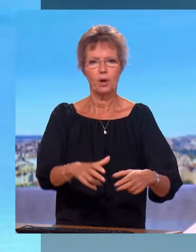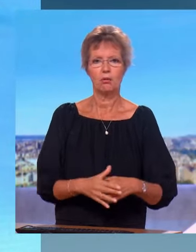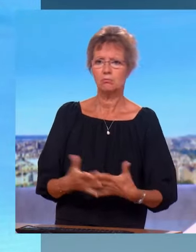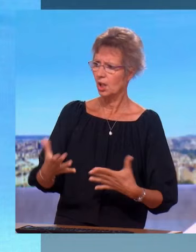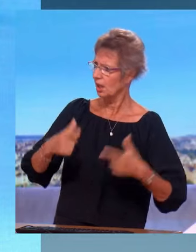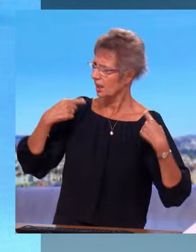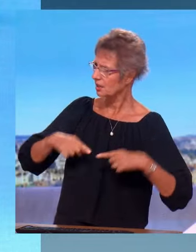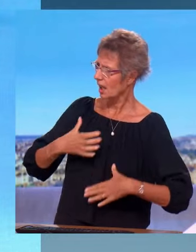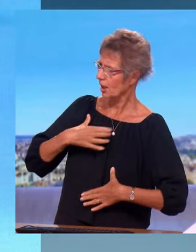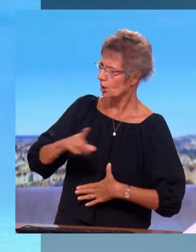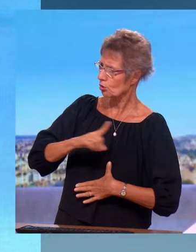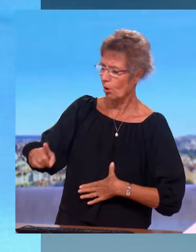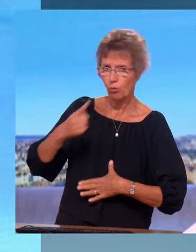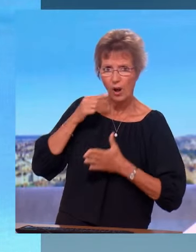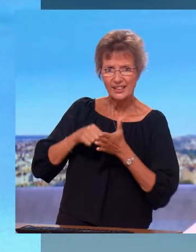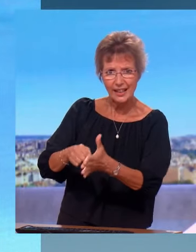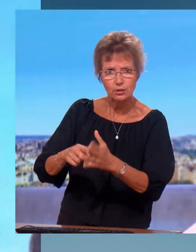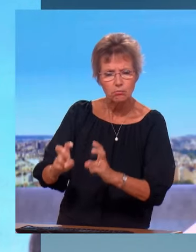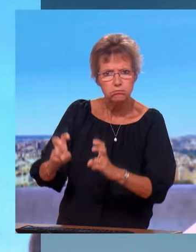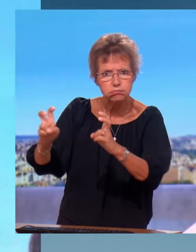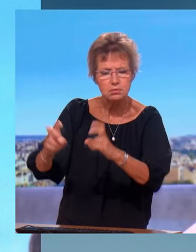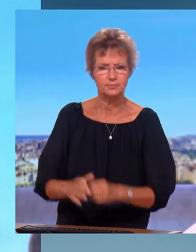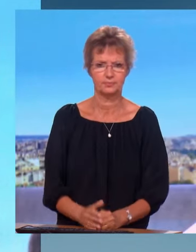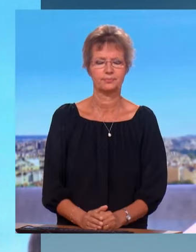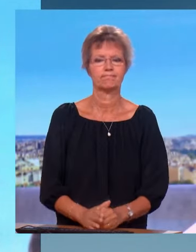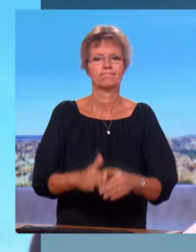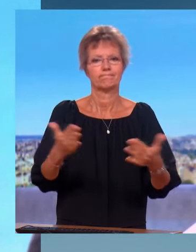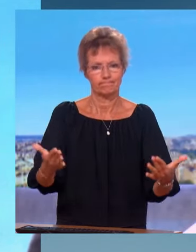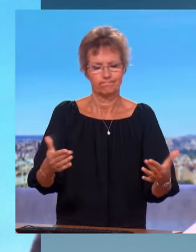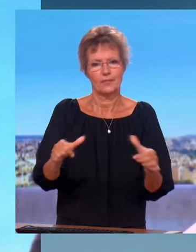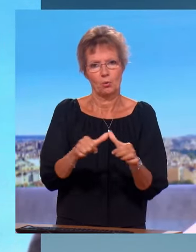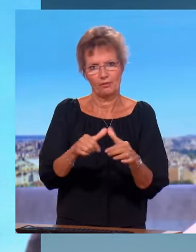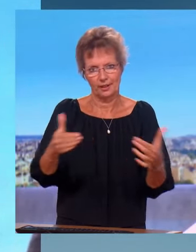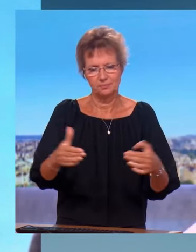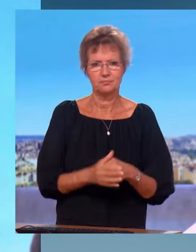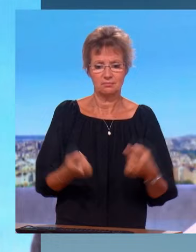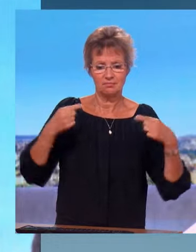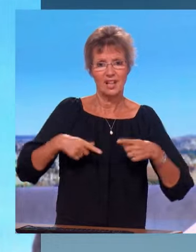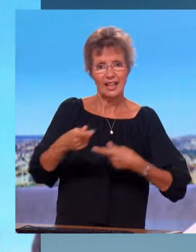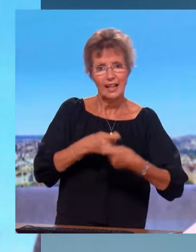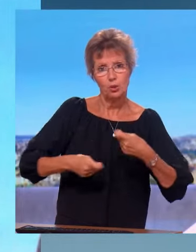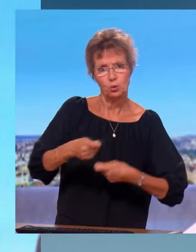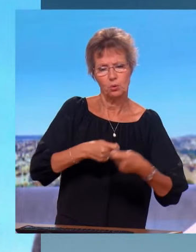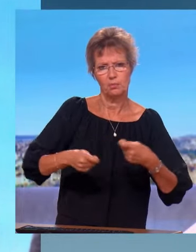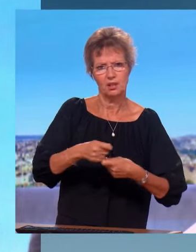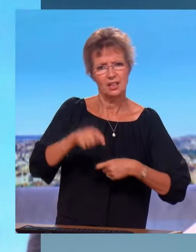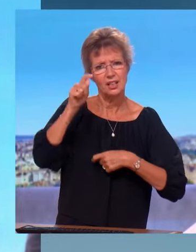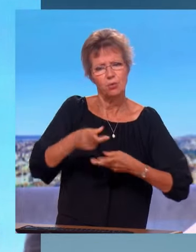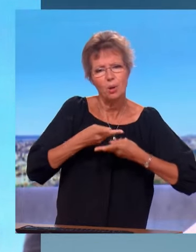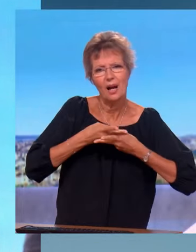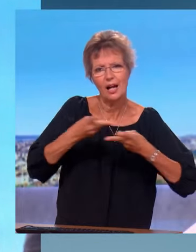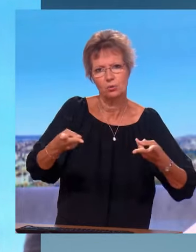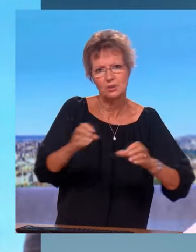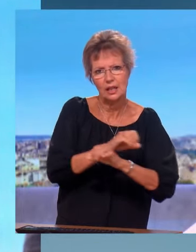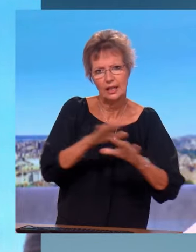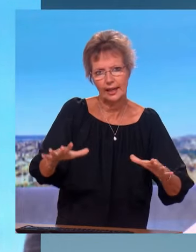'or, si ? Quand on voit le taux d'endettement du pays. – Alors, dans ces cas-là, il y deux choses, alors qu l'assume. Que le ministre de l'Économie et des Finances dise très clairement, écoutez,